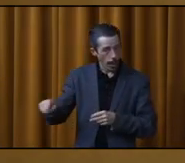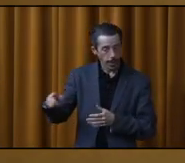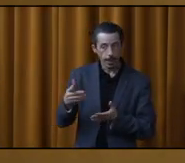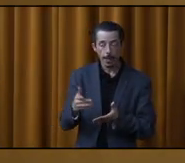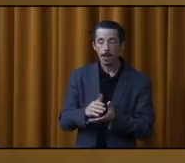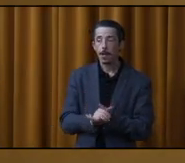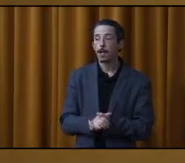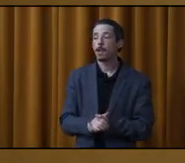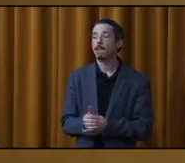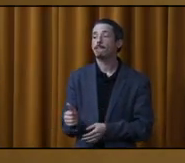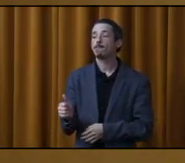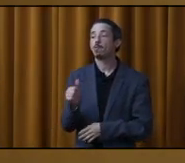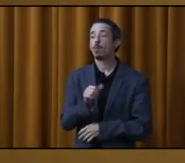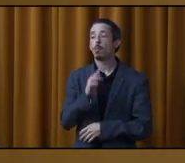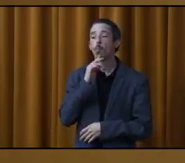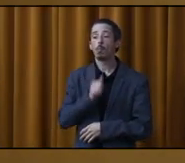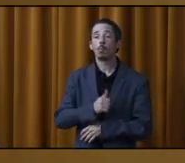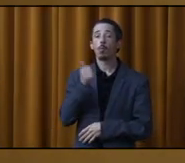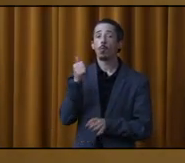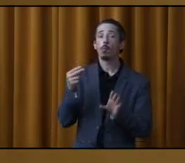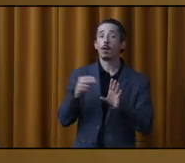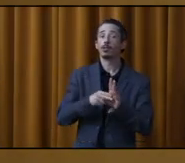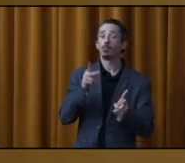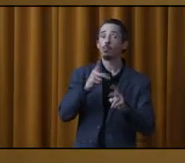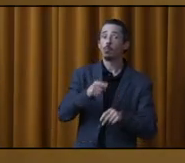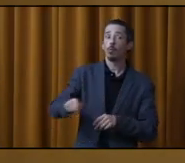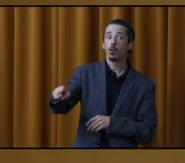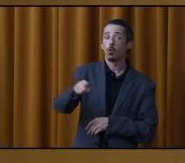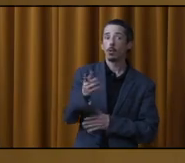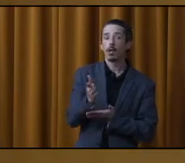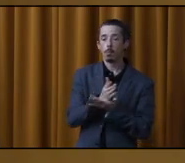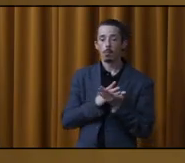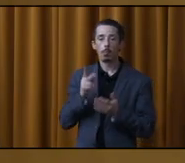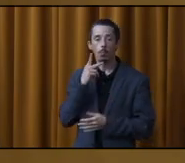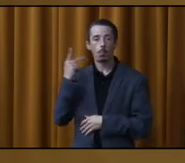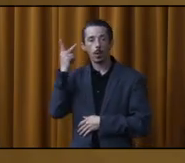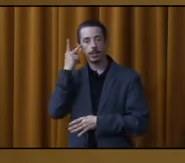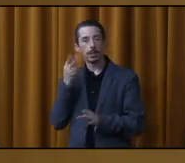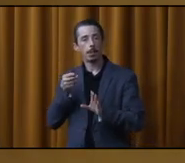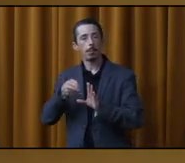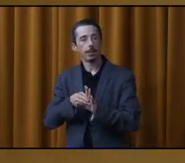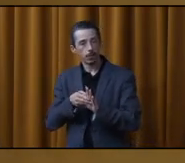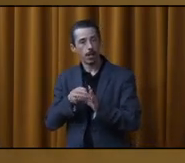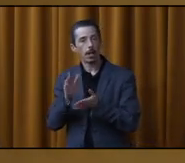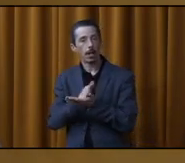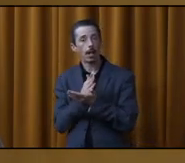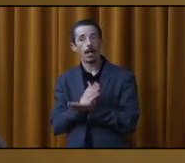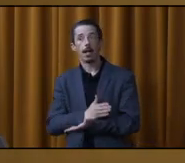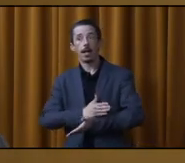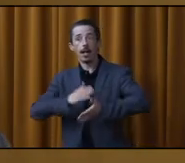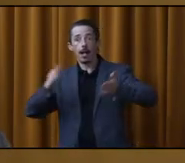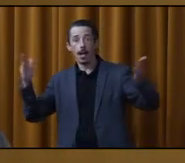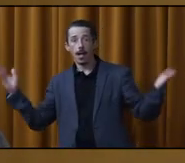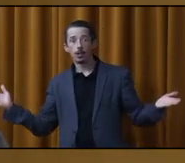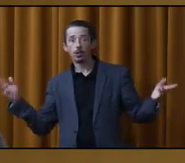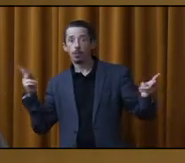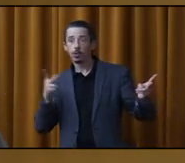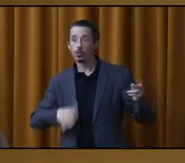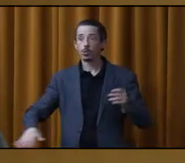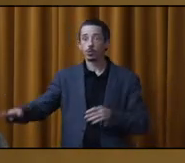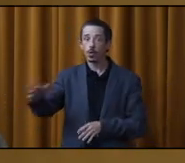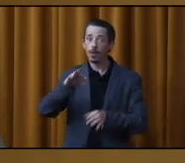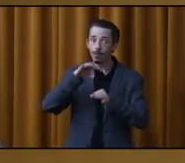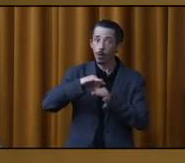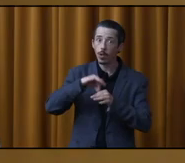On parle davantage de participation publique, mais c'est important pour nous d'avoir une politique de participation citoyenne large parce qu'on encourage les gens à